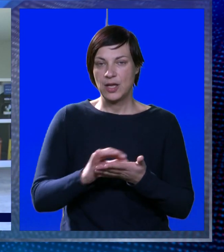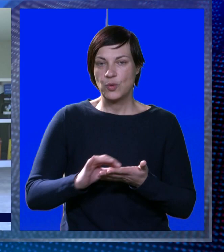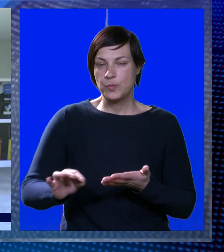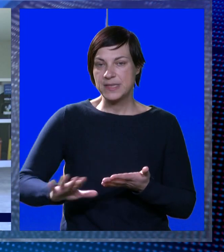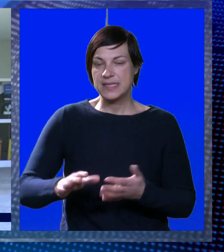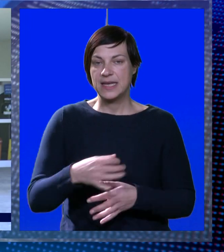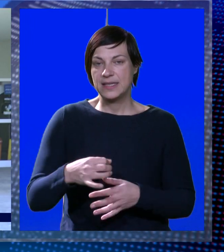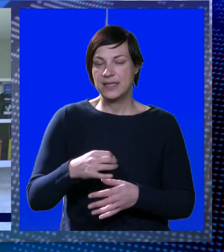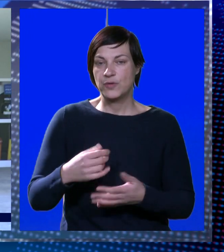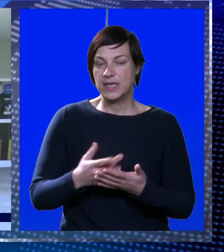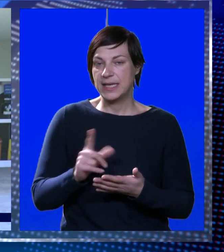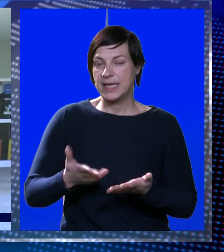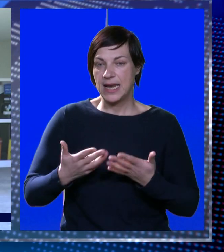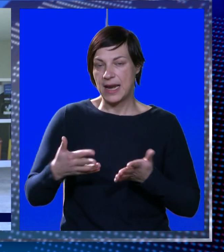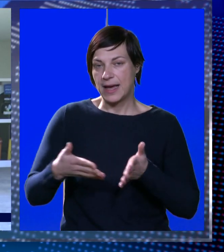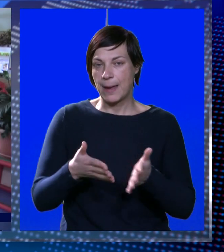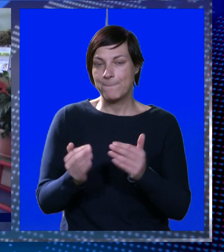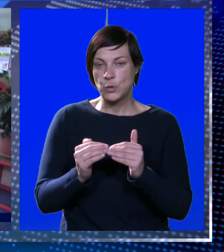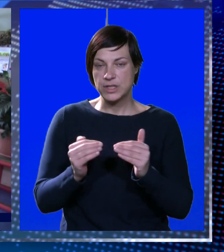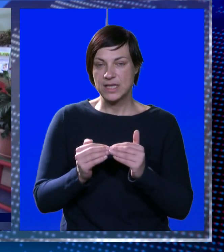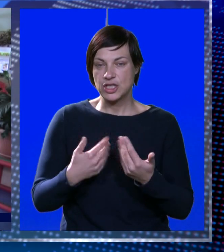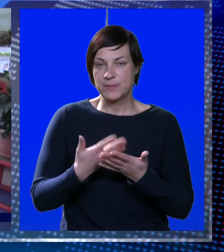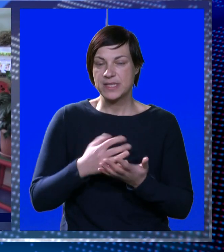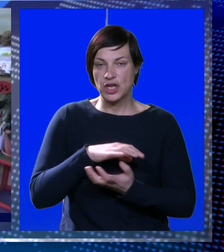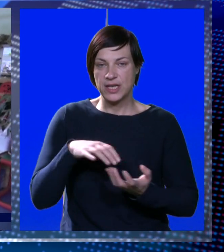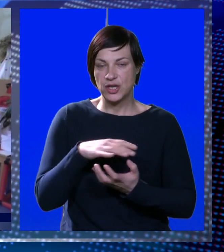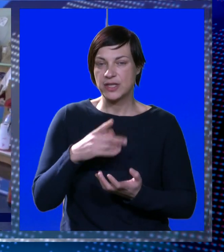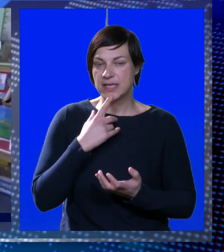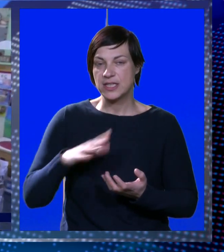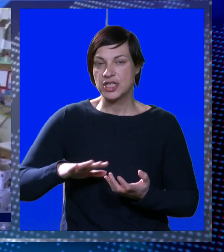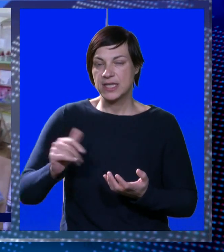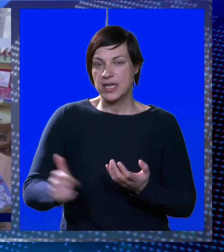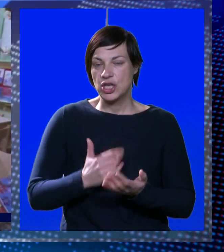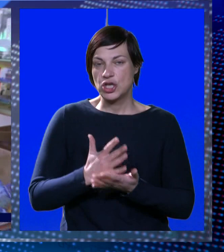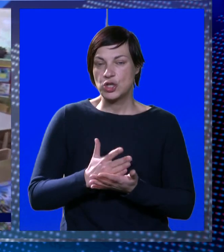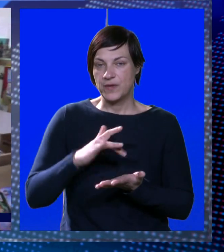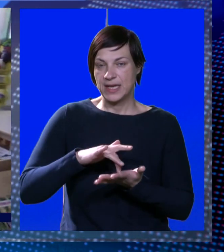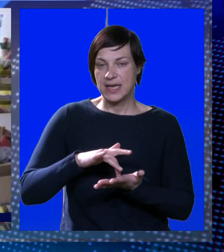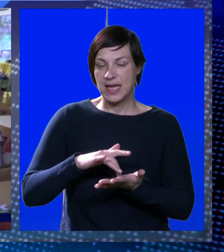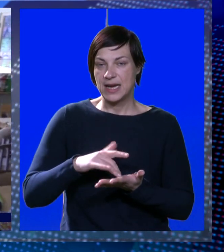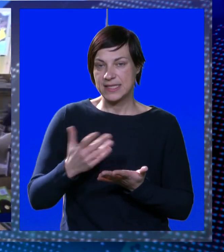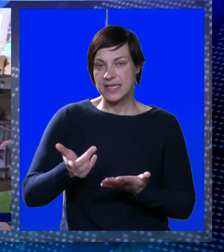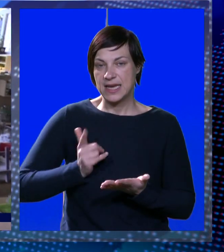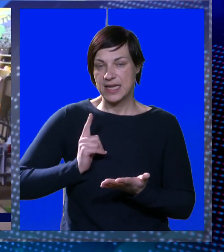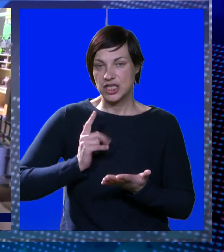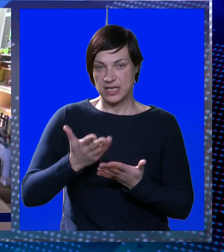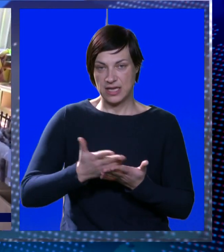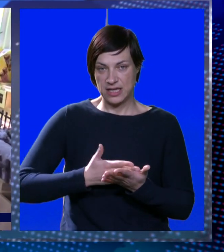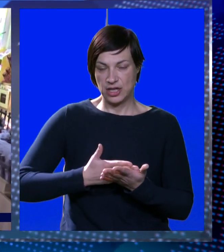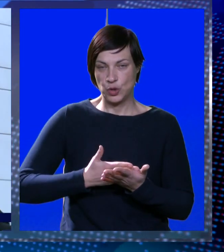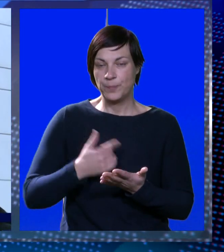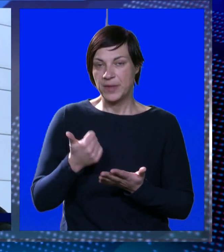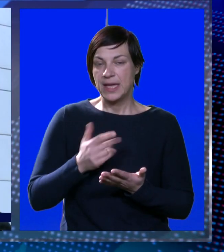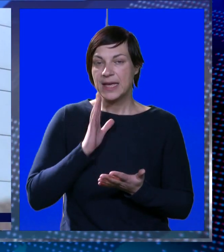Upise djeteta u Vrtić nije baš lagan put. Složili bi se oni i roditelji čija se djeca još uvijek nalaze na Vrtićkoj listi